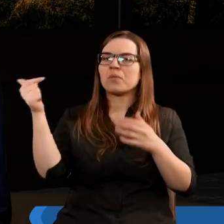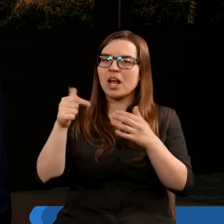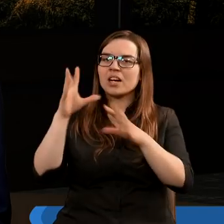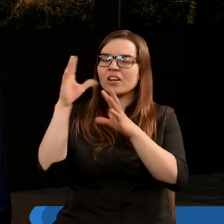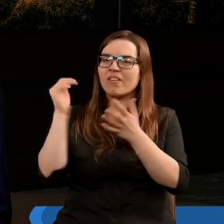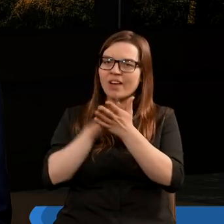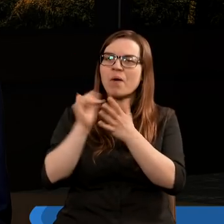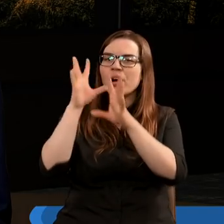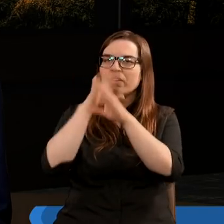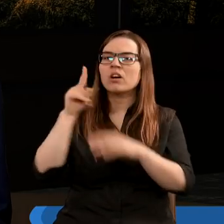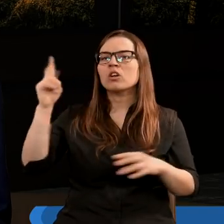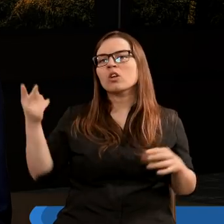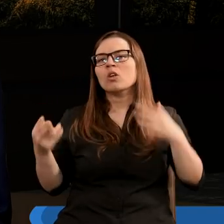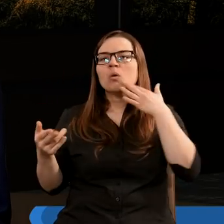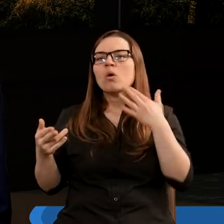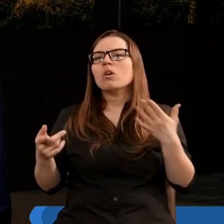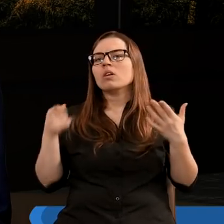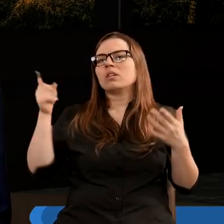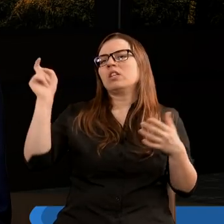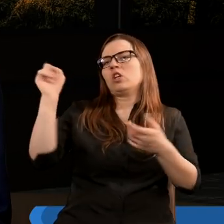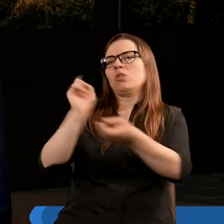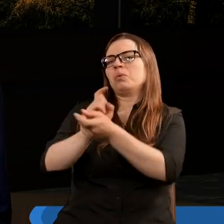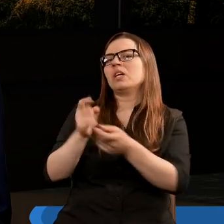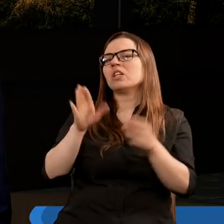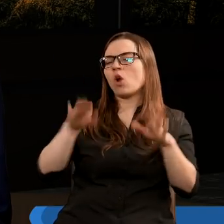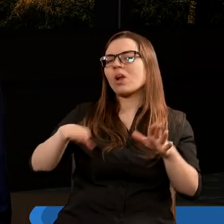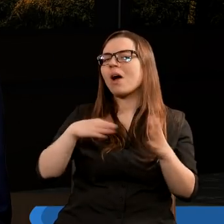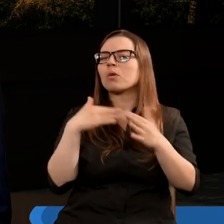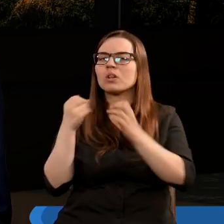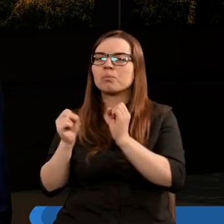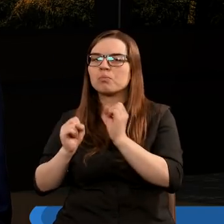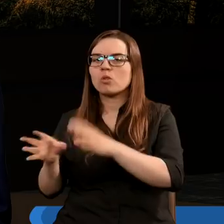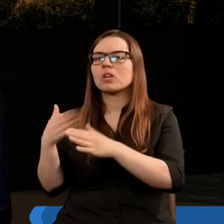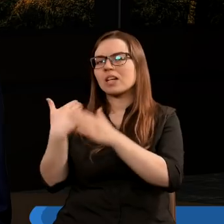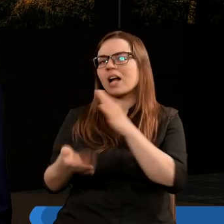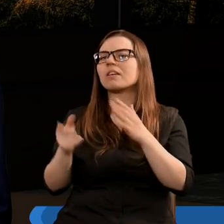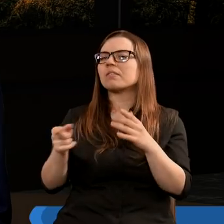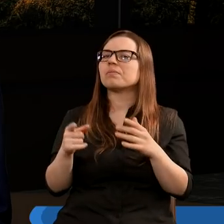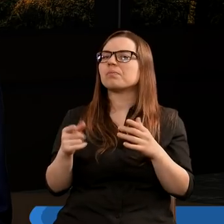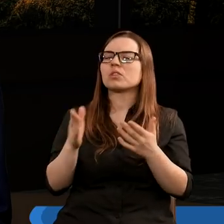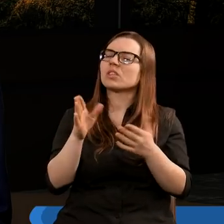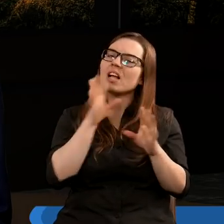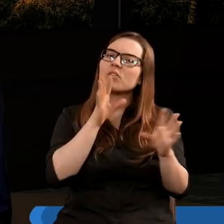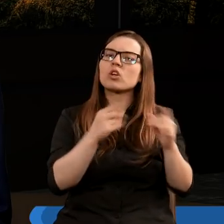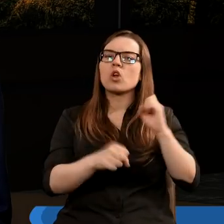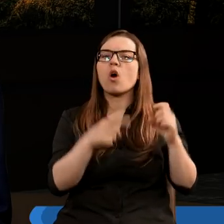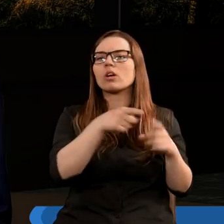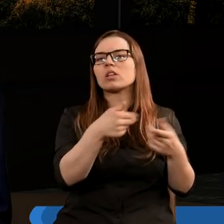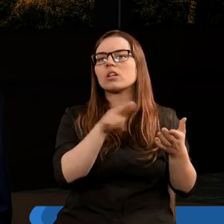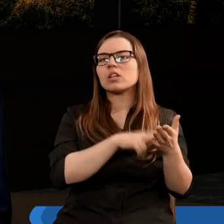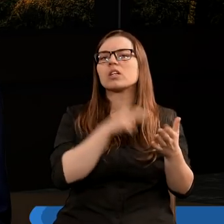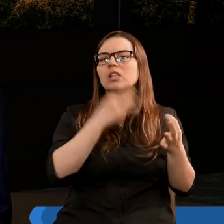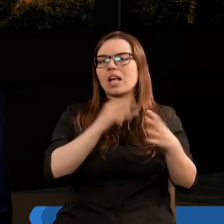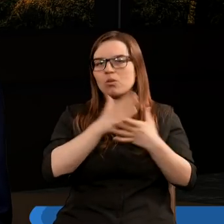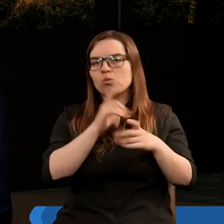należy chwała, on jest tym zwycięzcą. Drugi anioł potem przypomina o tym, że jego przeciwnik jest już z góry skończony, a trzeci przypomina o tym, że z uwagi na ten sąd, że teraz